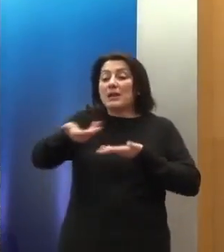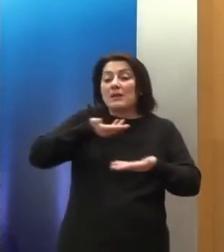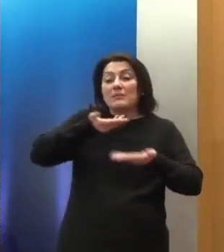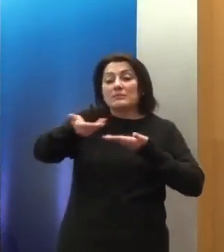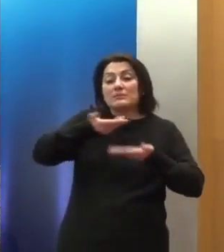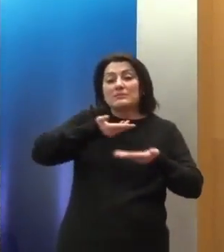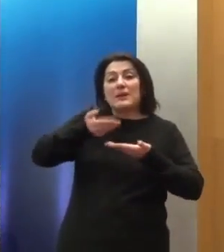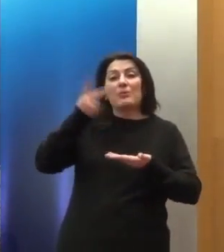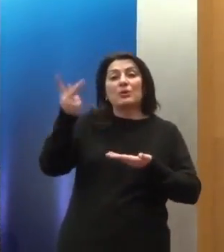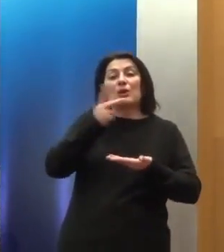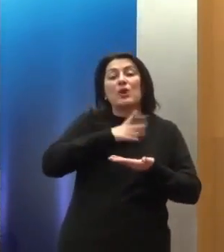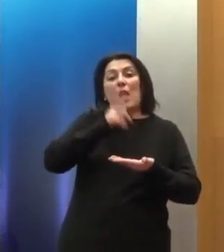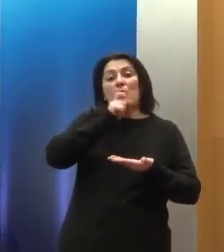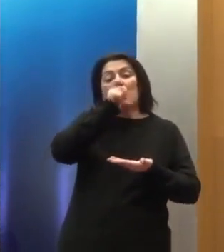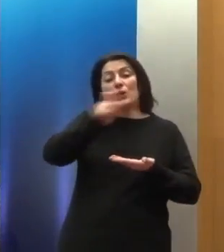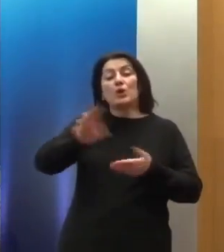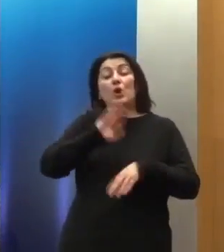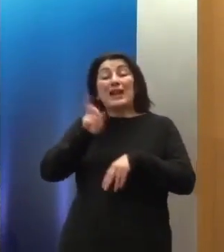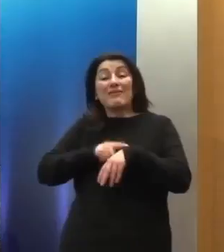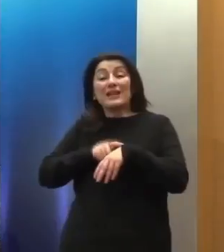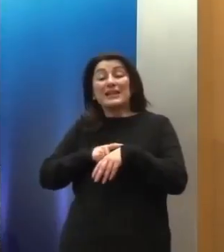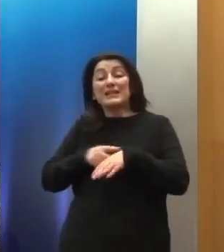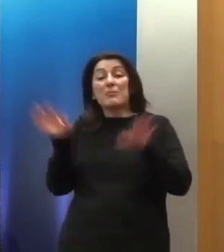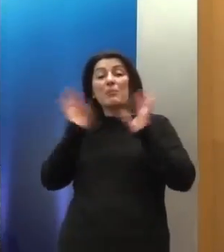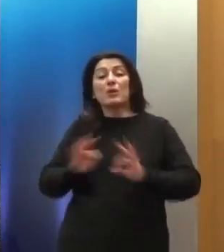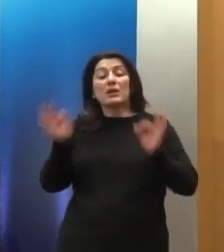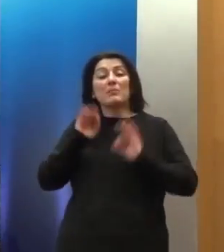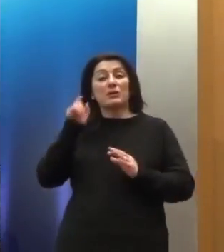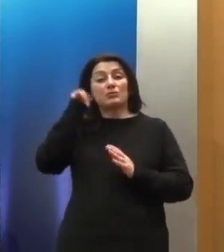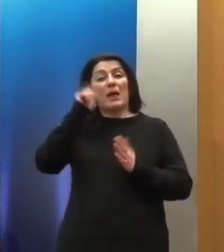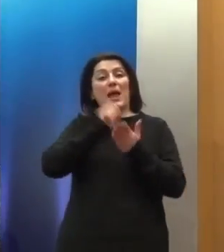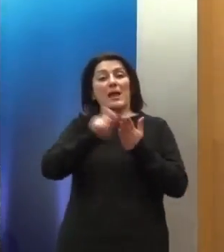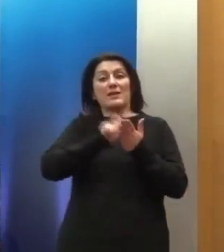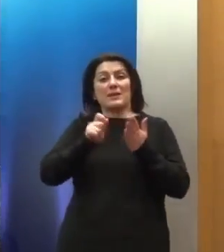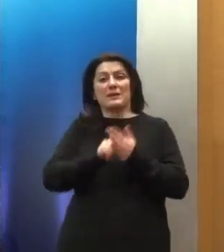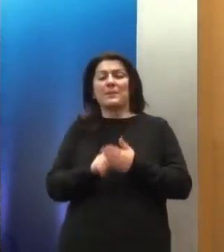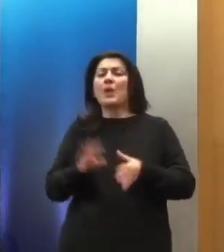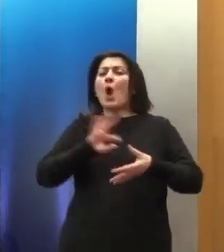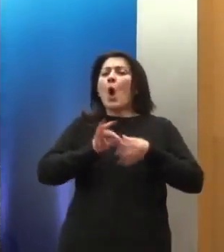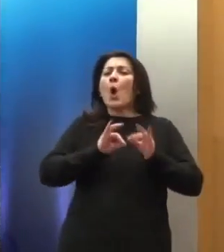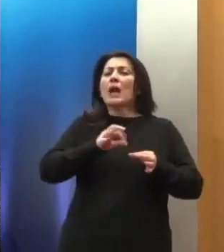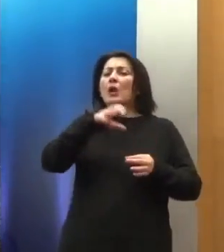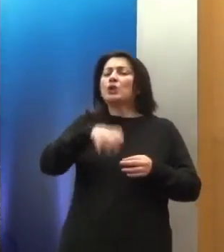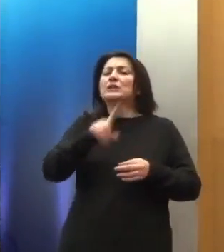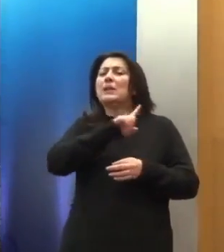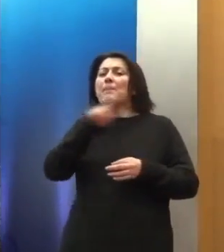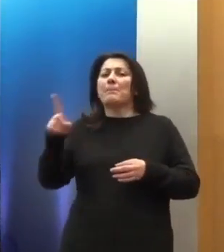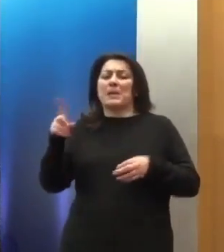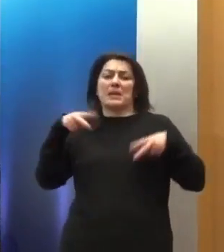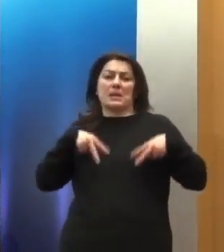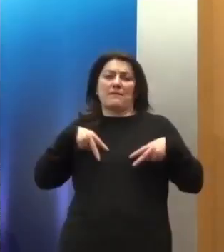όταν καταρτίζεται η έκθεση. Οι μη κυβερνητικές οργανώσεις, όλοι οι ενδιαφερόμενοι, έχουν τη δυνατότητα,